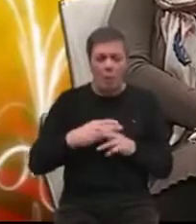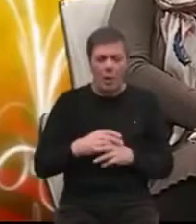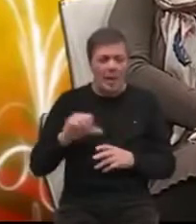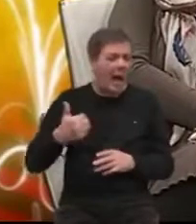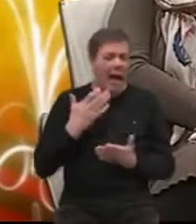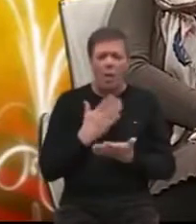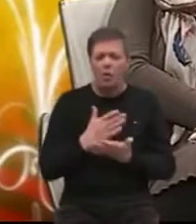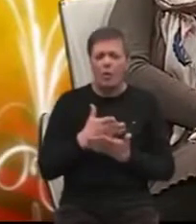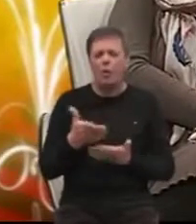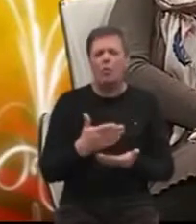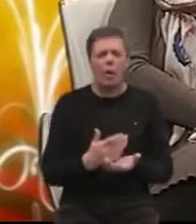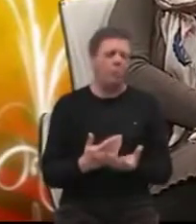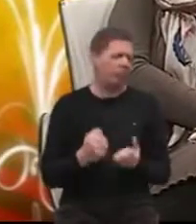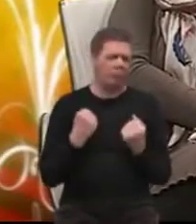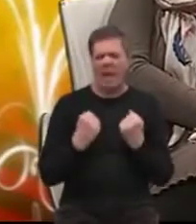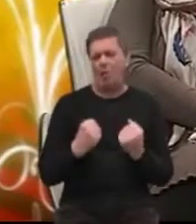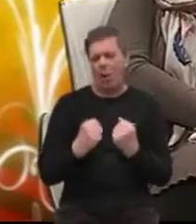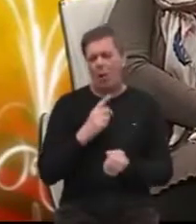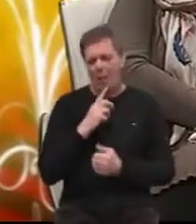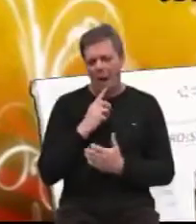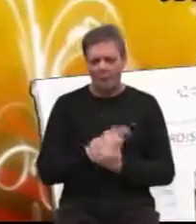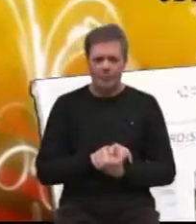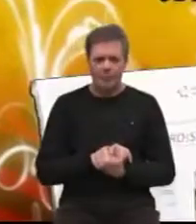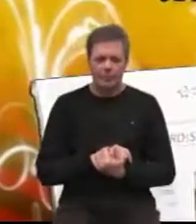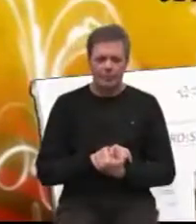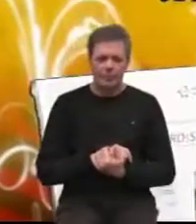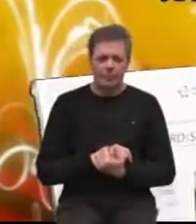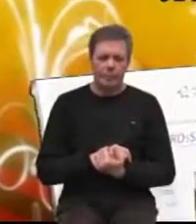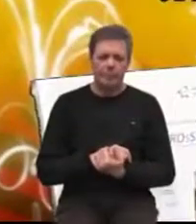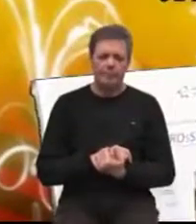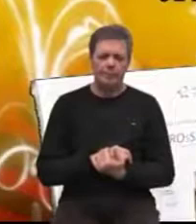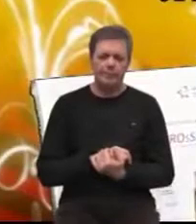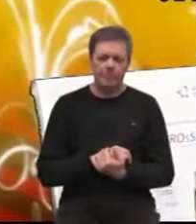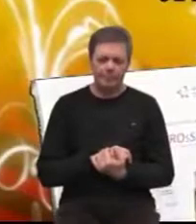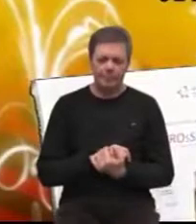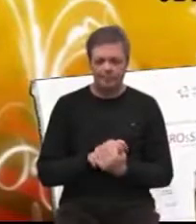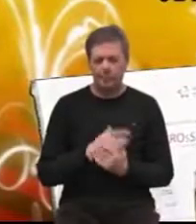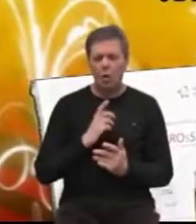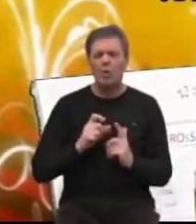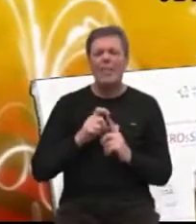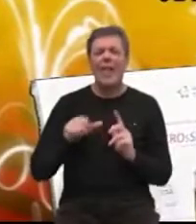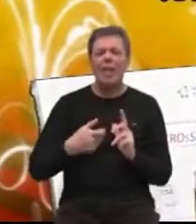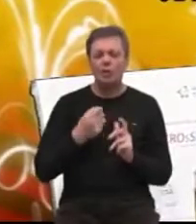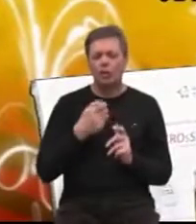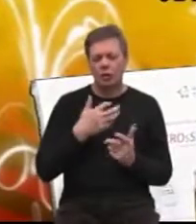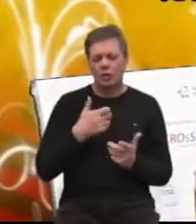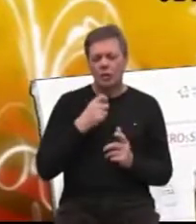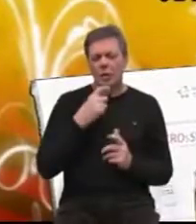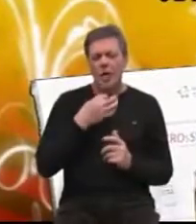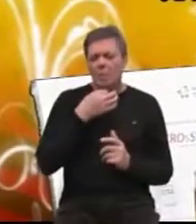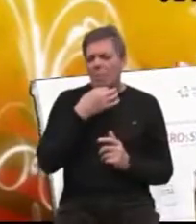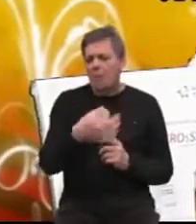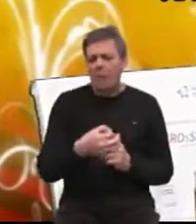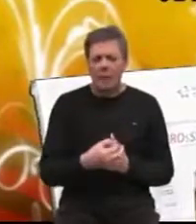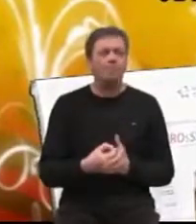uvijek je to, to je puno, puno premalo. Puno premalo. E, gospođo Dajčić, imam ja pitanje, kad vi kažete